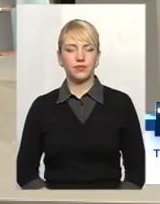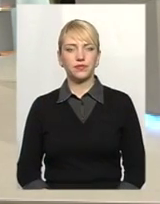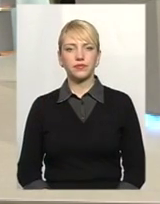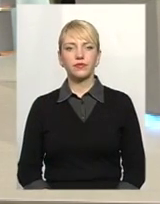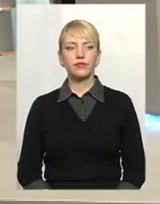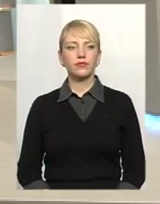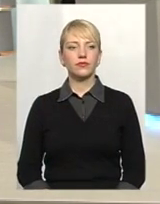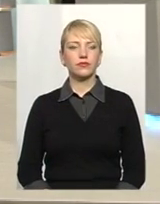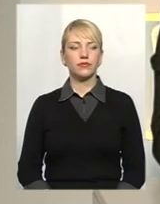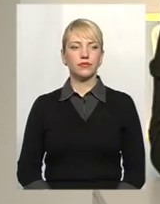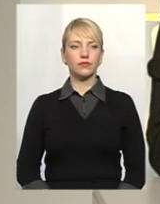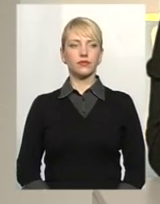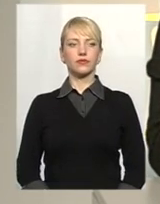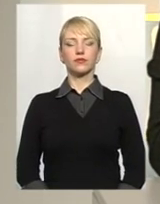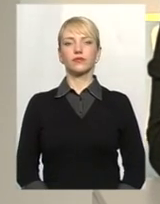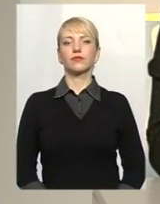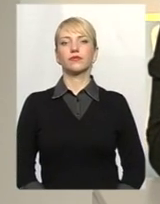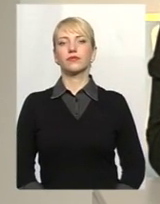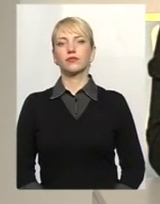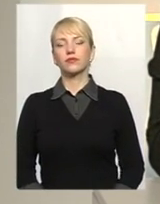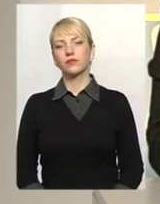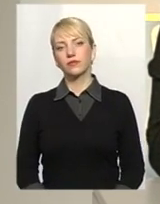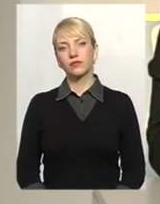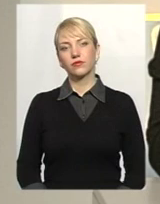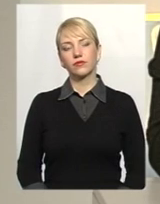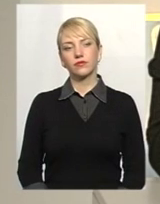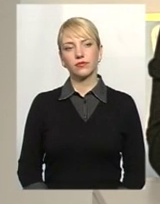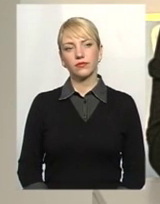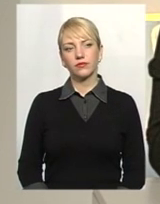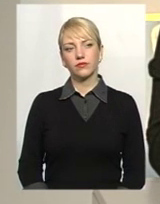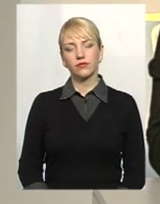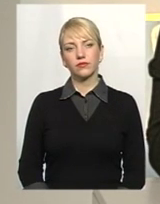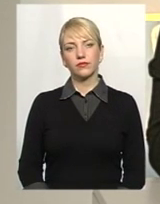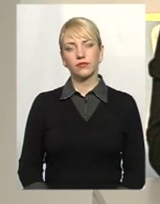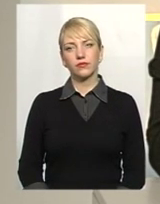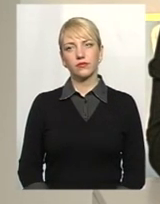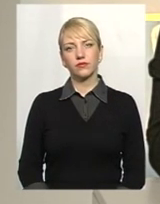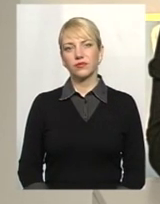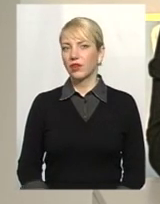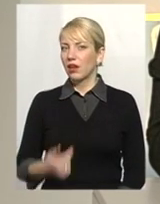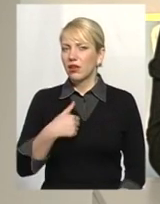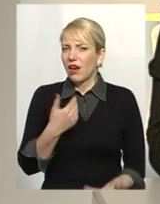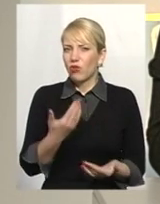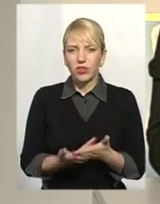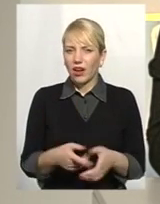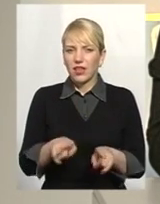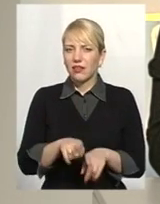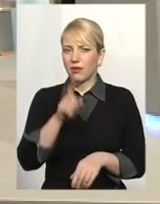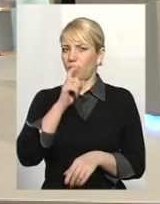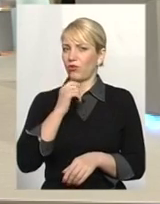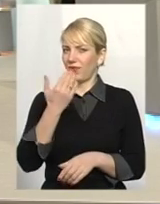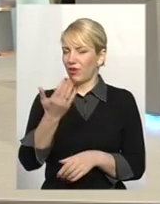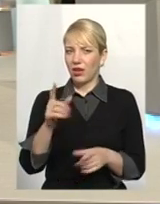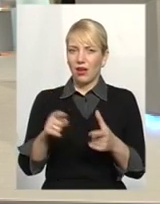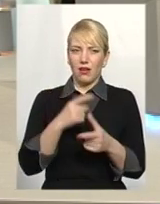наступний телефонний дзвінок. Слухаємо вас. Говоріть, будь ласка. Я так і не зрозумію вас. Ви извините, либо ви